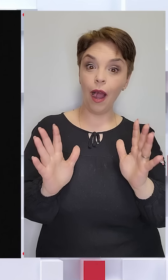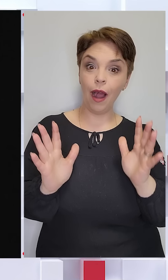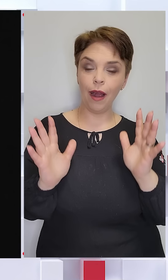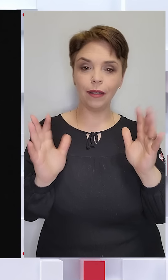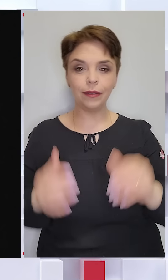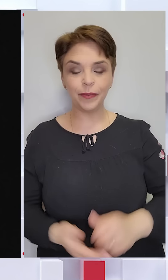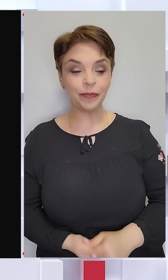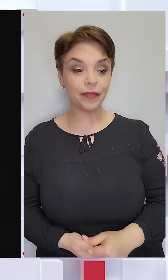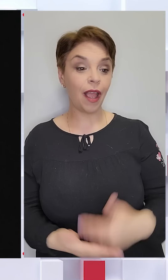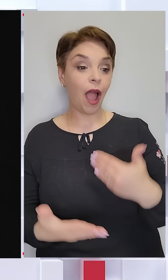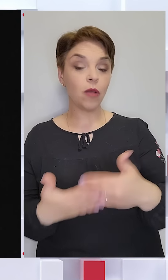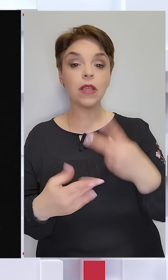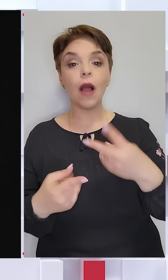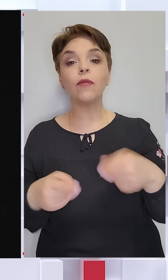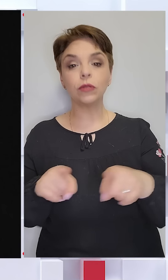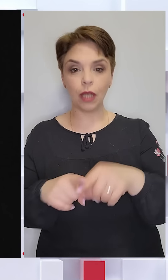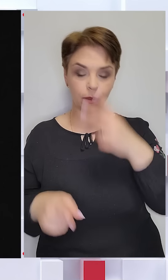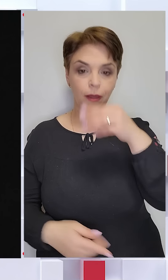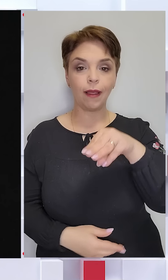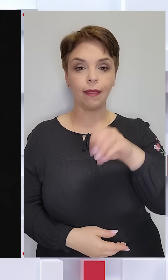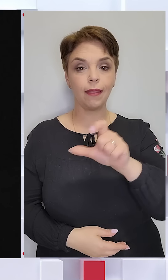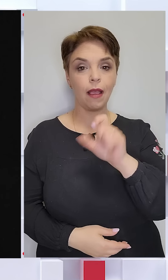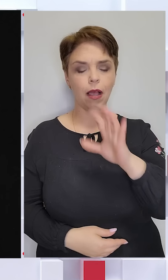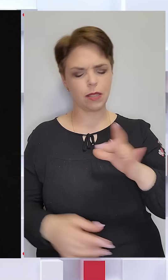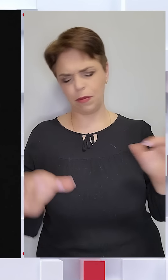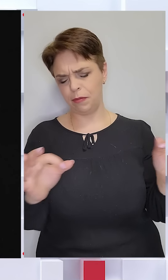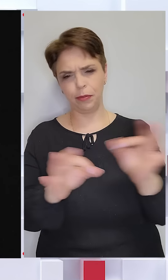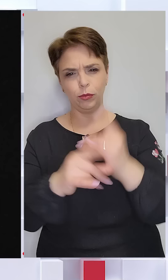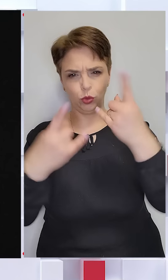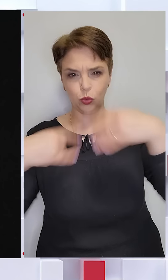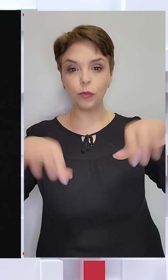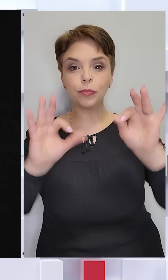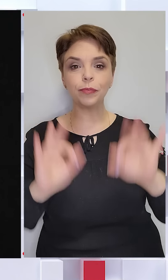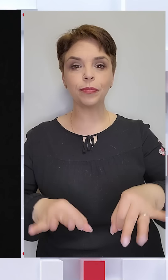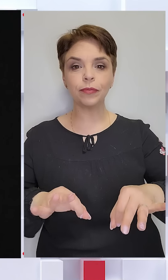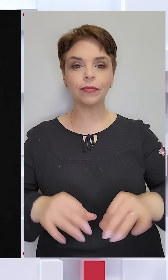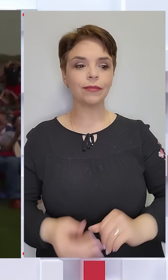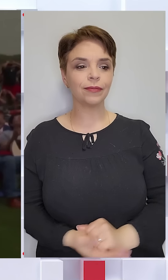А ось так це, наприклад, виглядало в Техасі, де затемнення було повним.